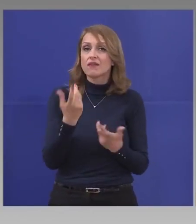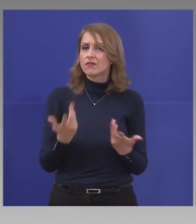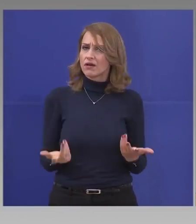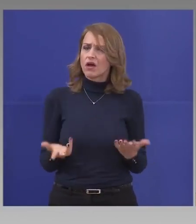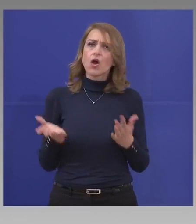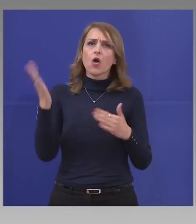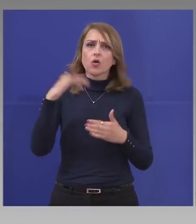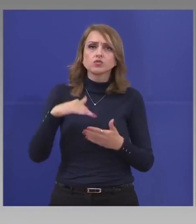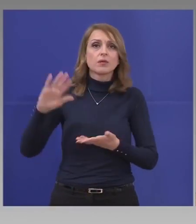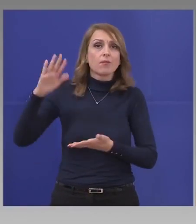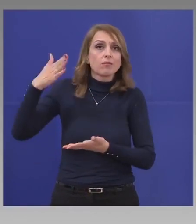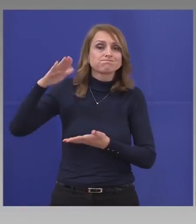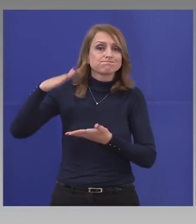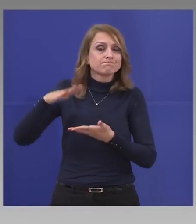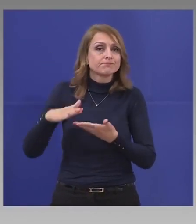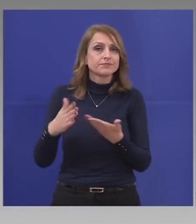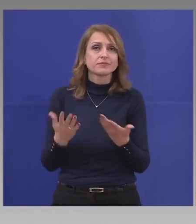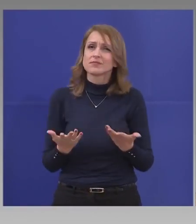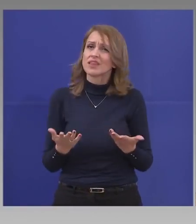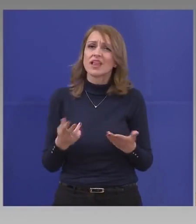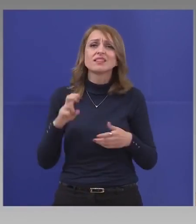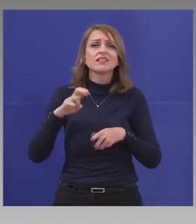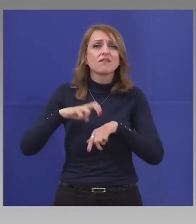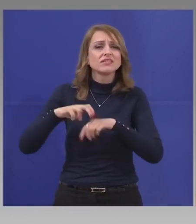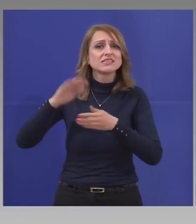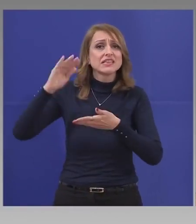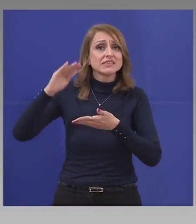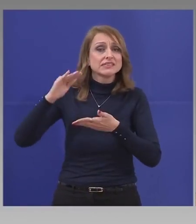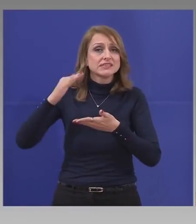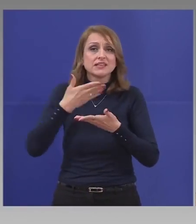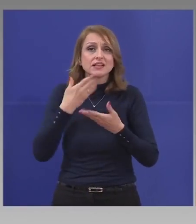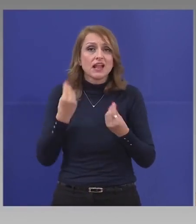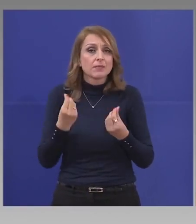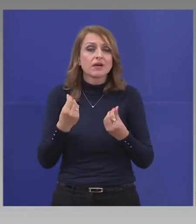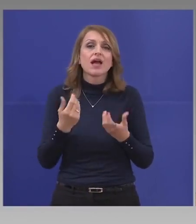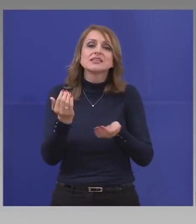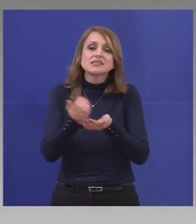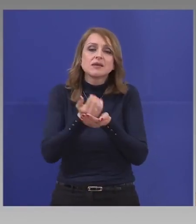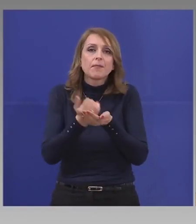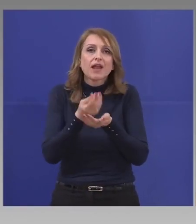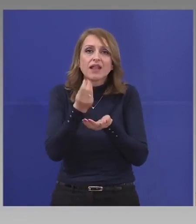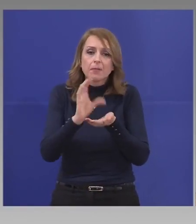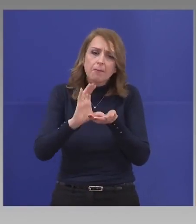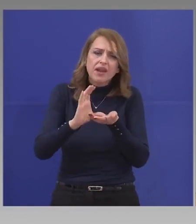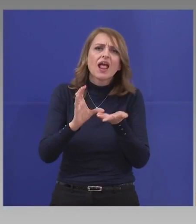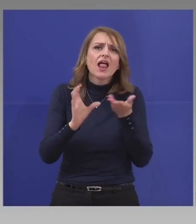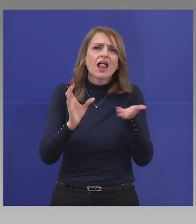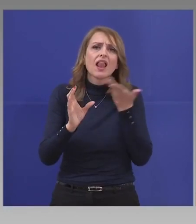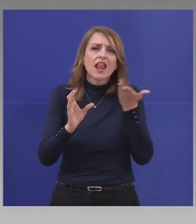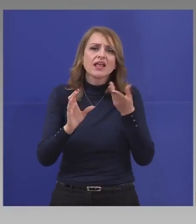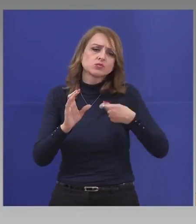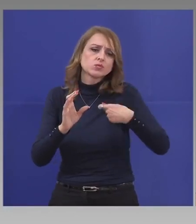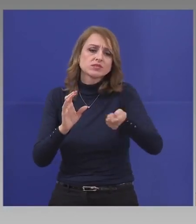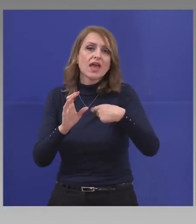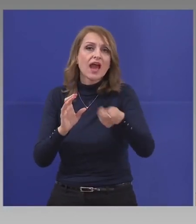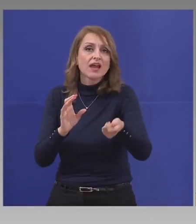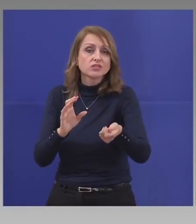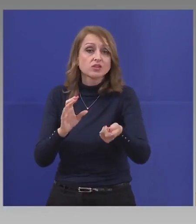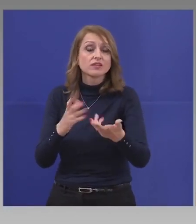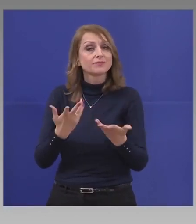-голям дефицит. Така че събрани пари лесно се харчат. Добрия стопанин